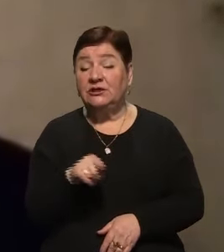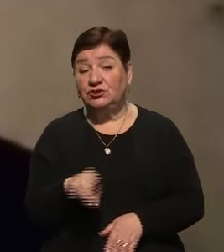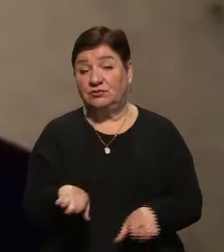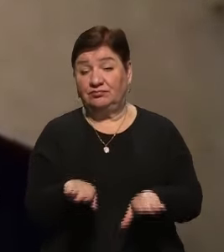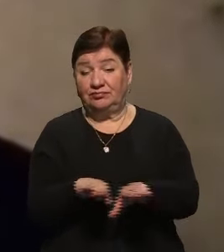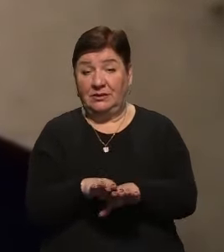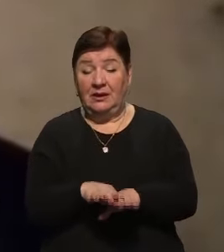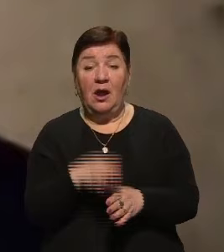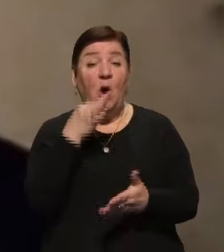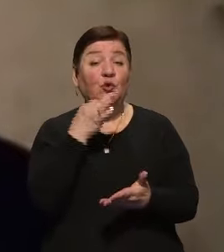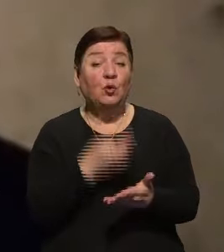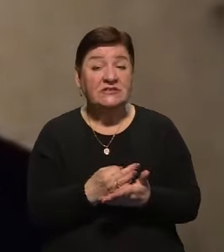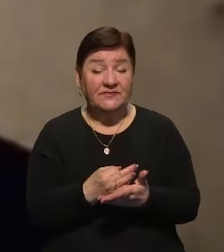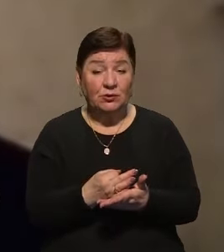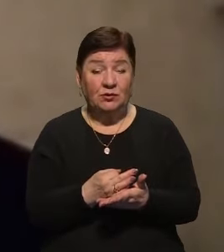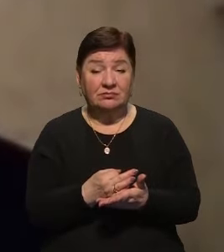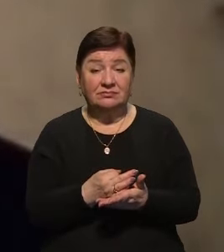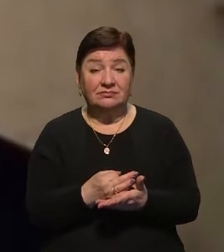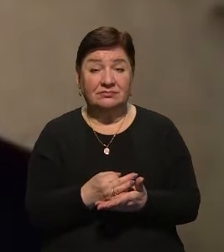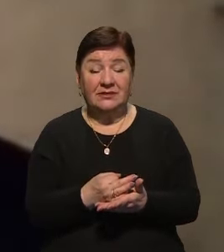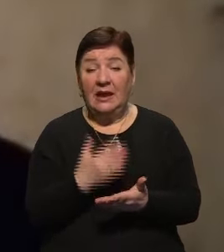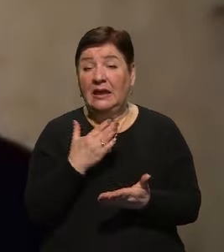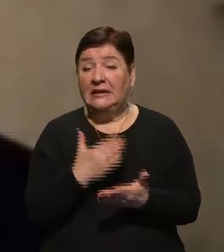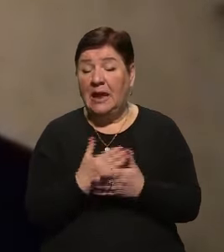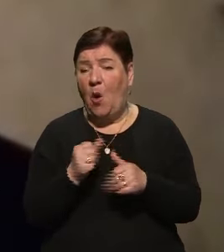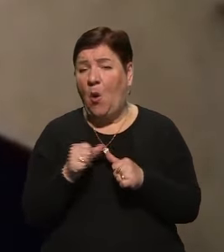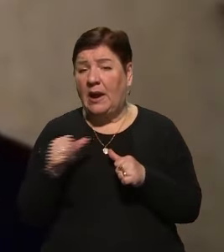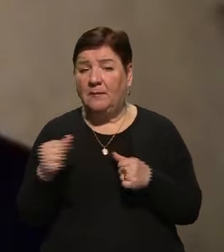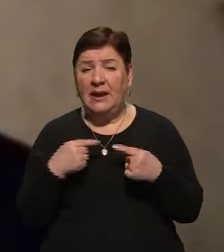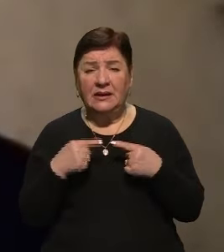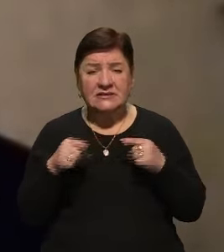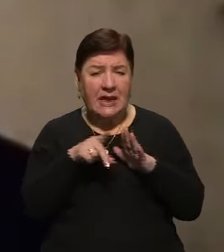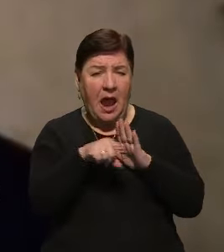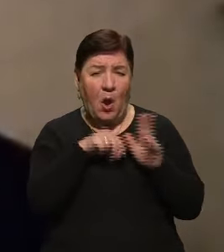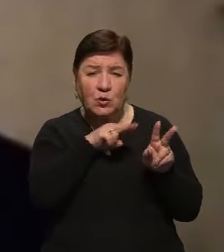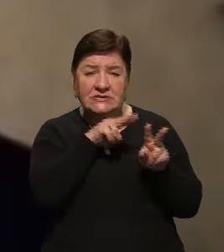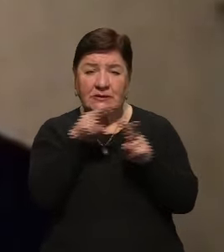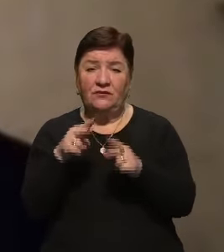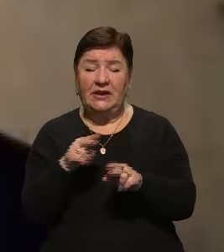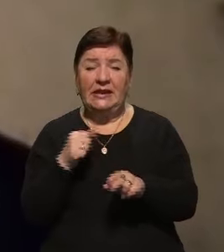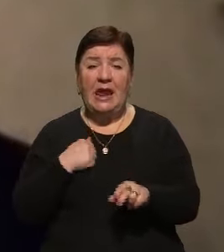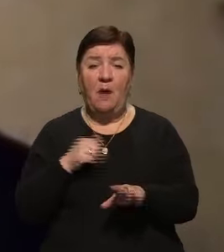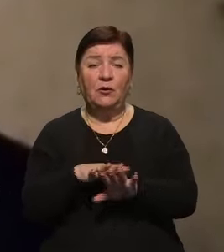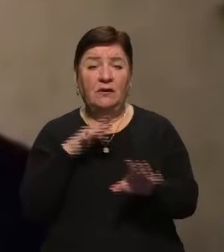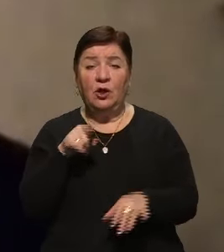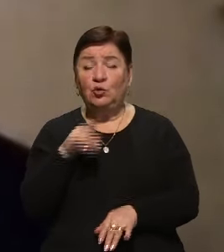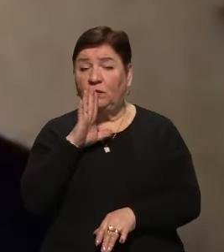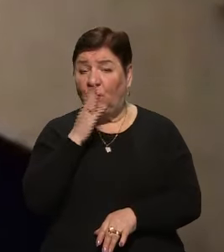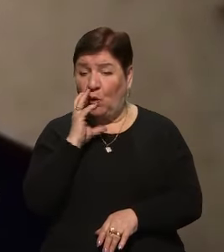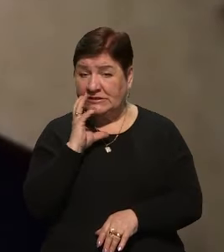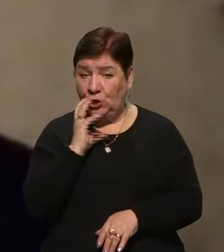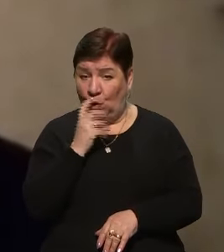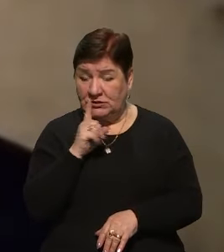досвіду. Є окремі там різні розвідувальні батальйони, тобто ворог тут серйозний,